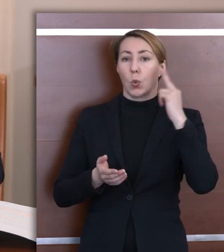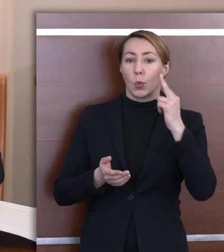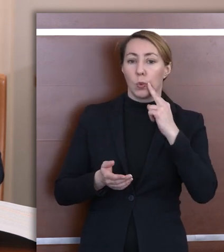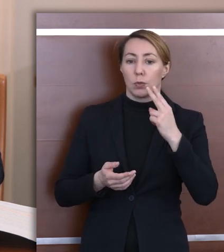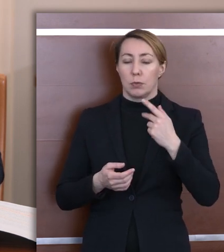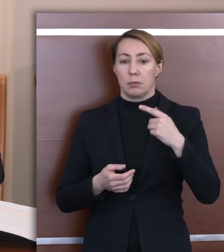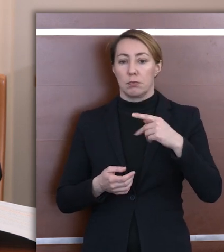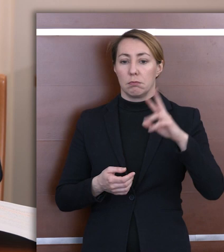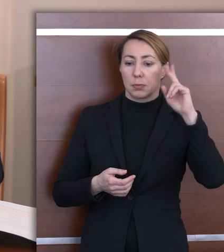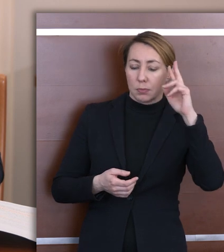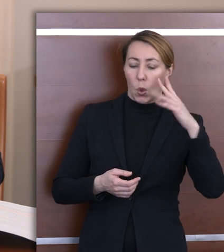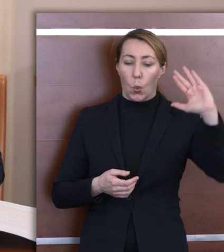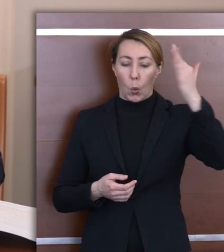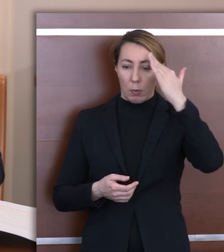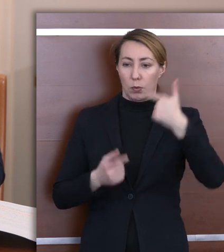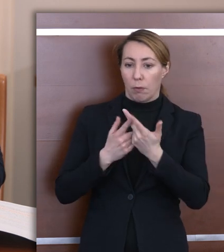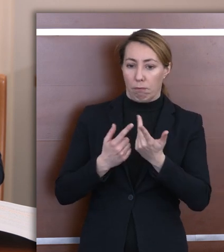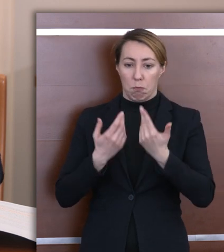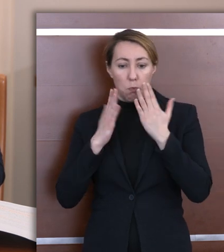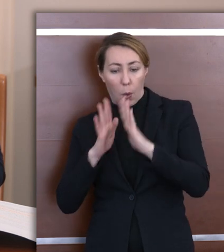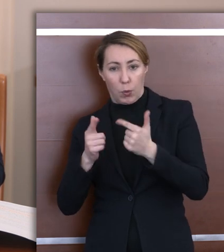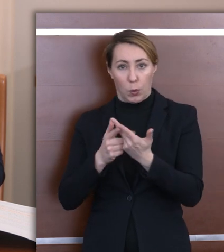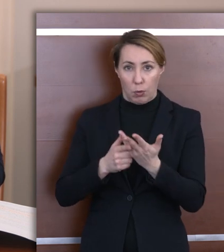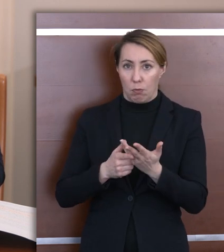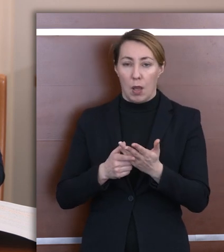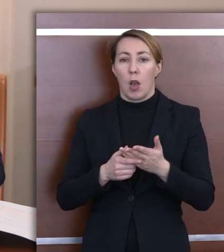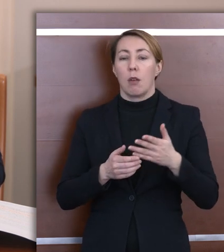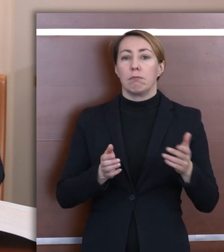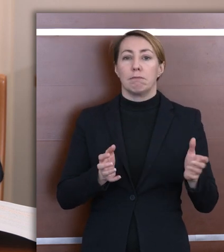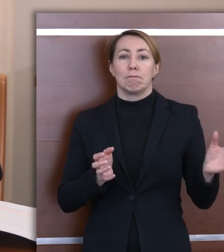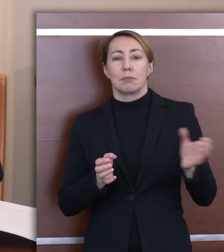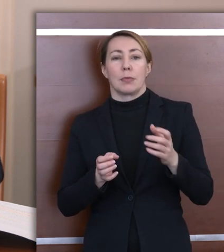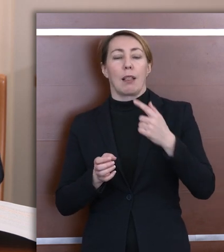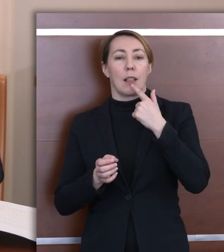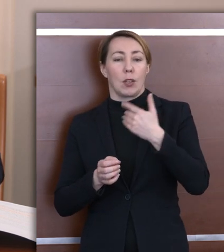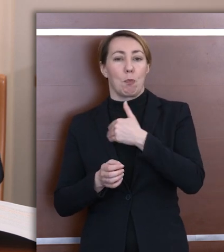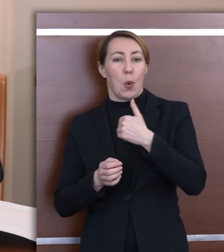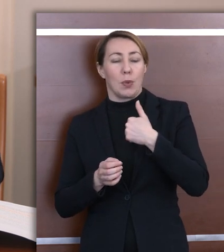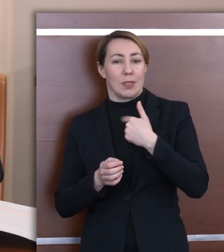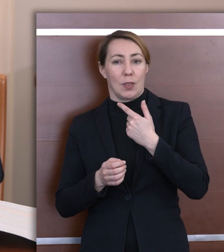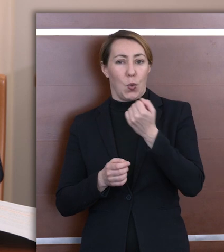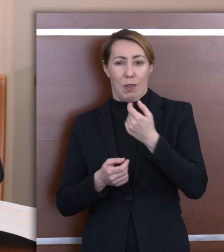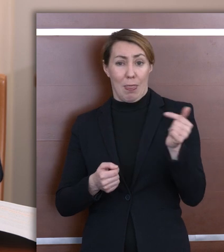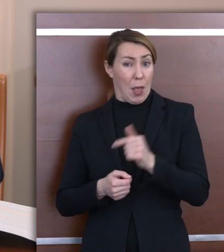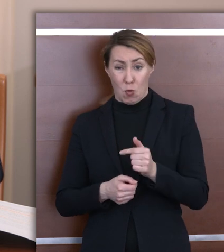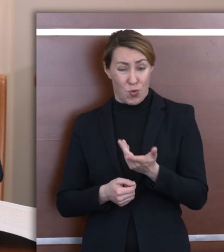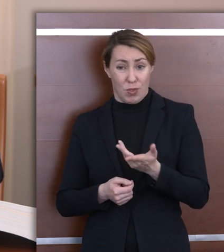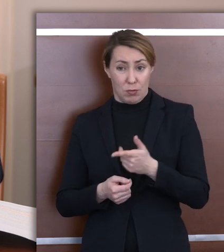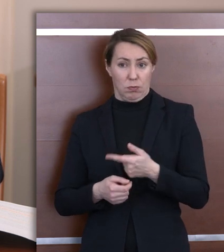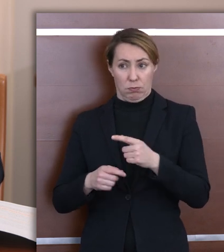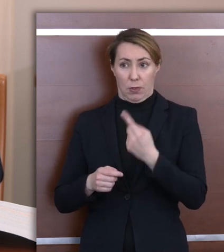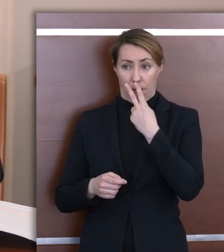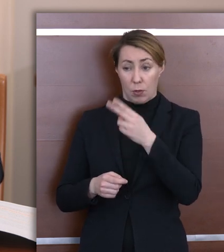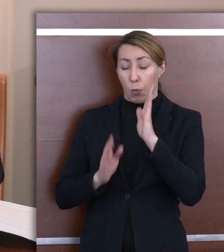znajomością, konkretną umiejętnością, nie było do tego potrzebne wsparcie w języku polskim, głusi, proszę zwróćcie Państwo